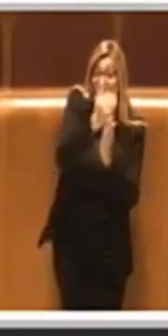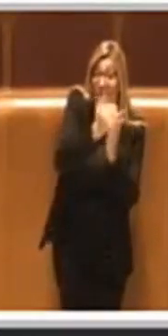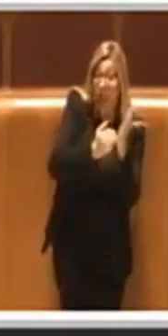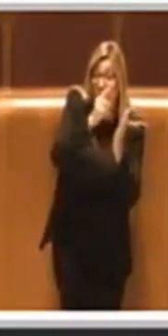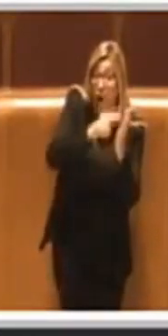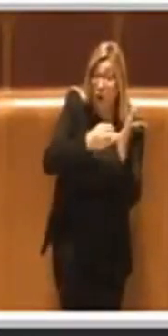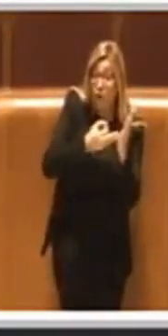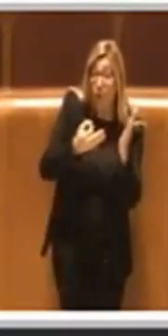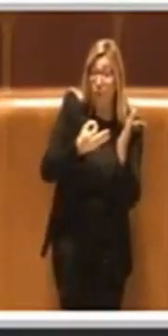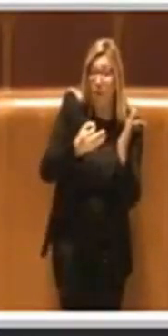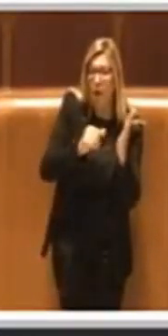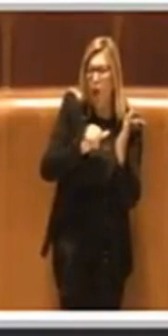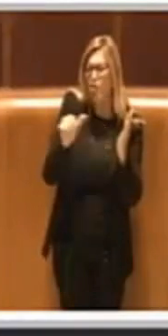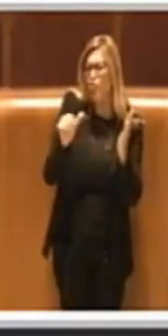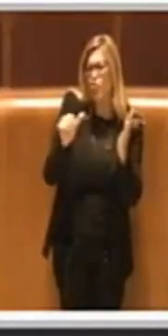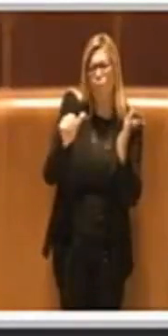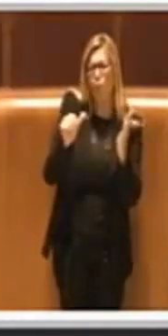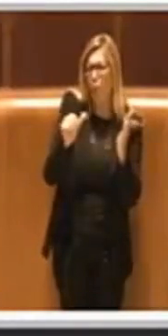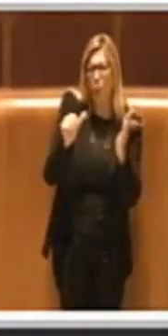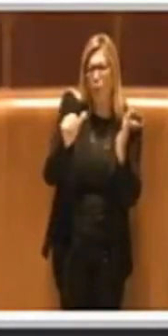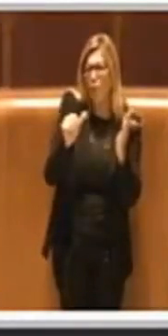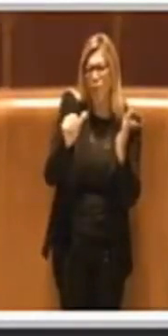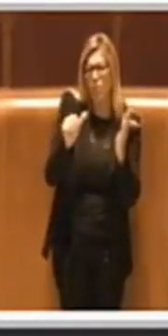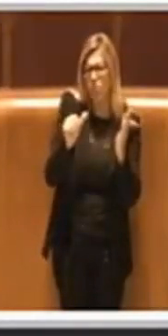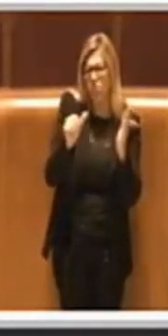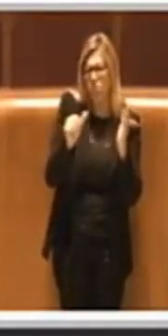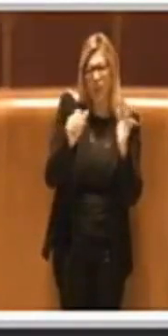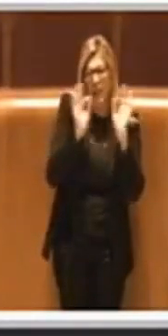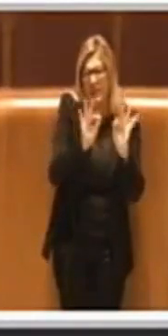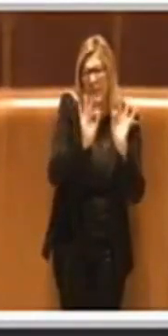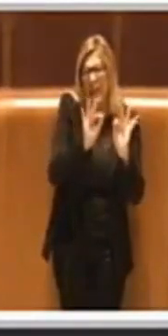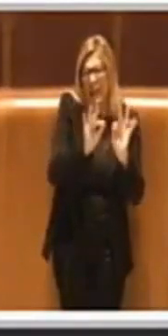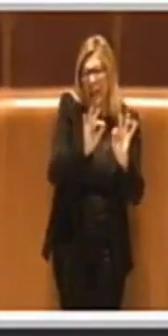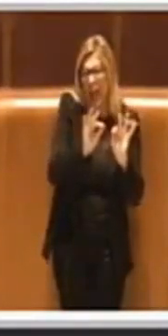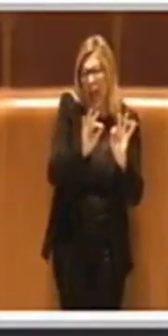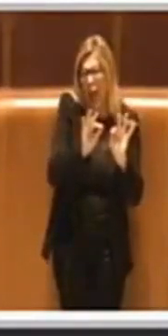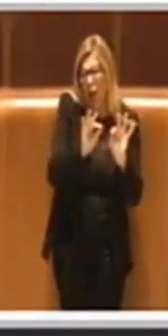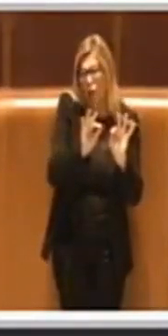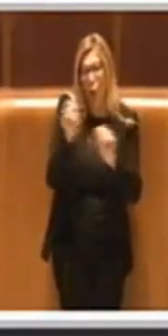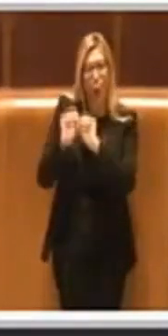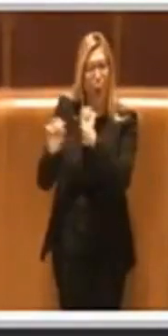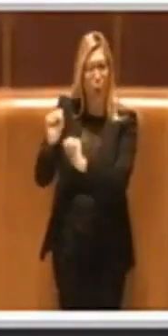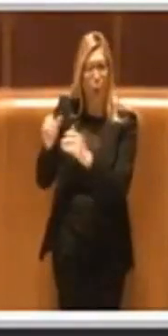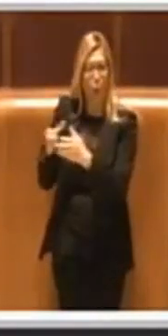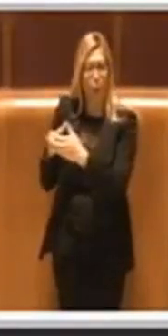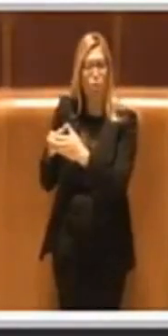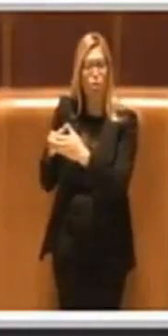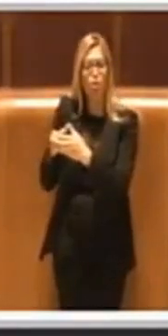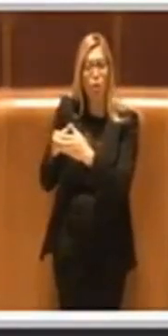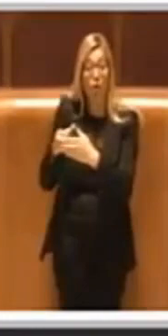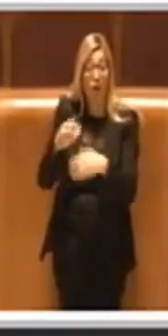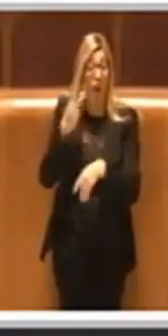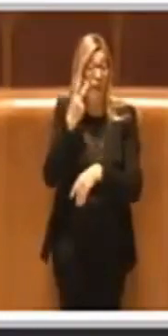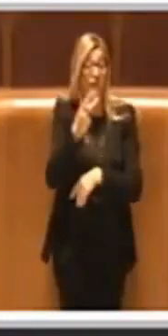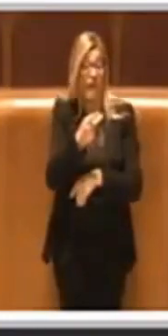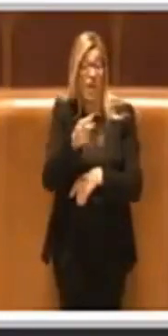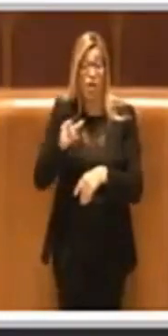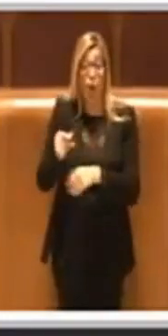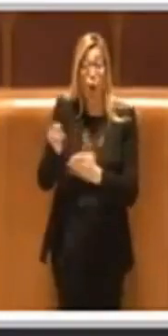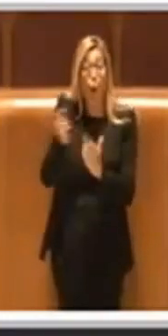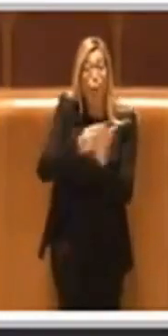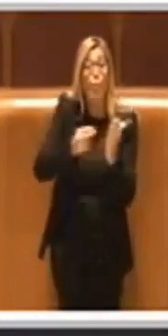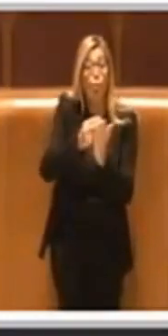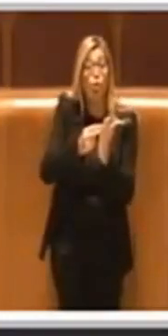piano che viene solamente denigrato dalle opposizioni, sinceramente si sarebbe visto che la coprogettazione è